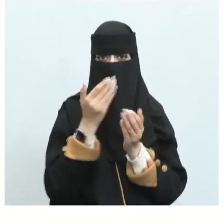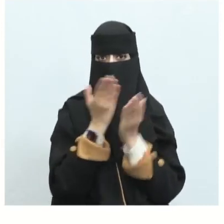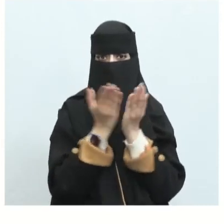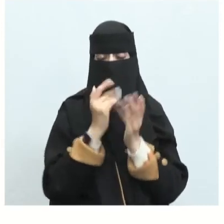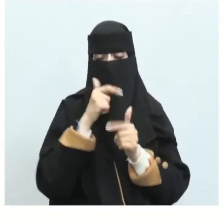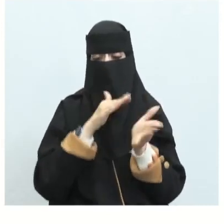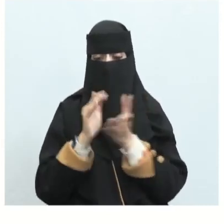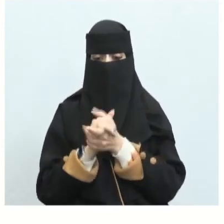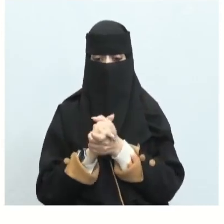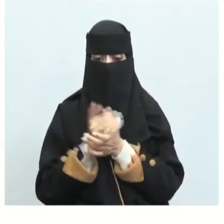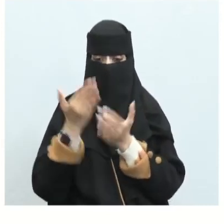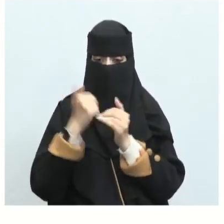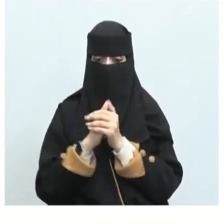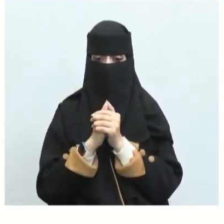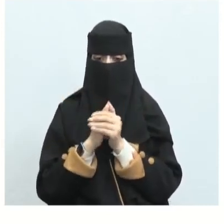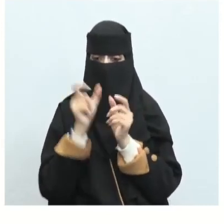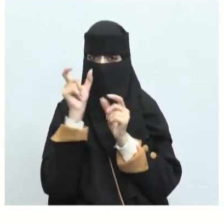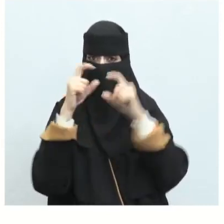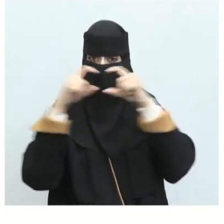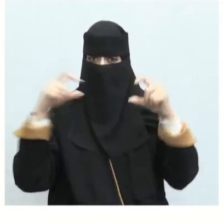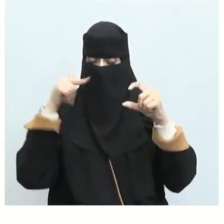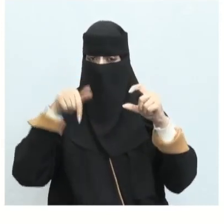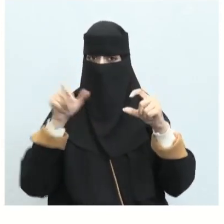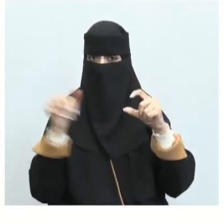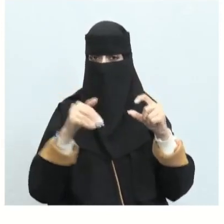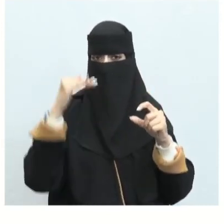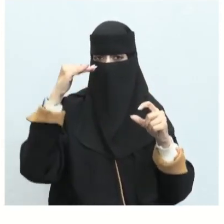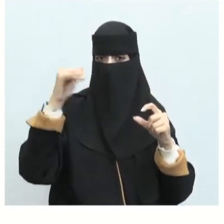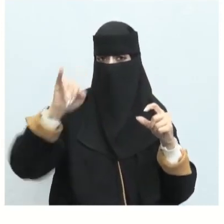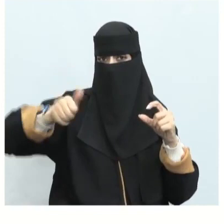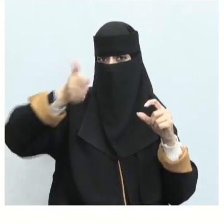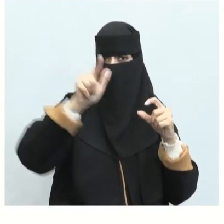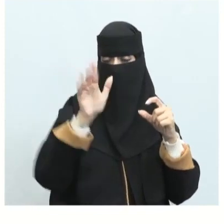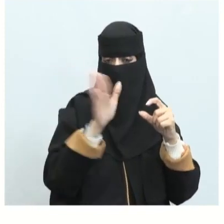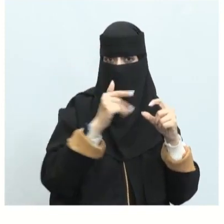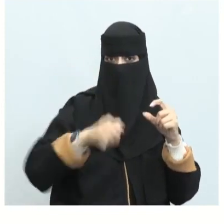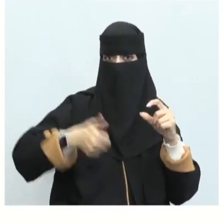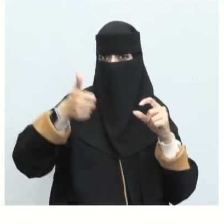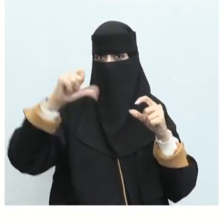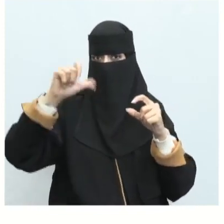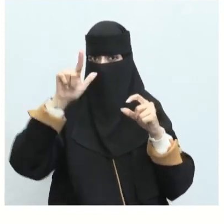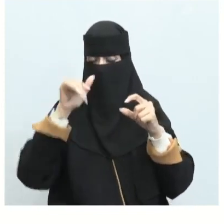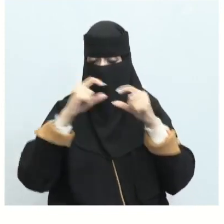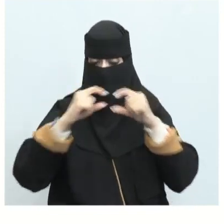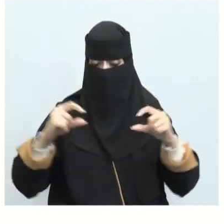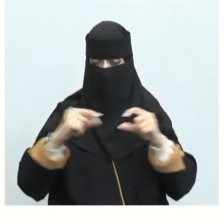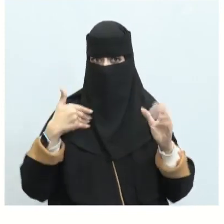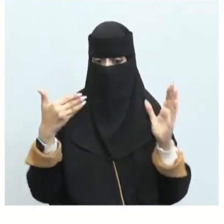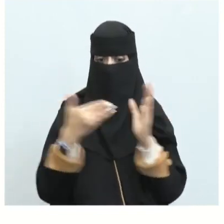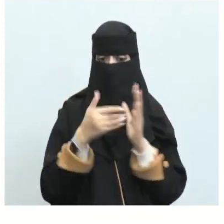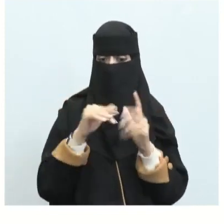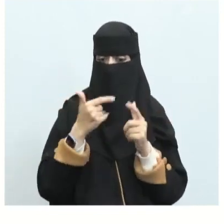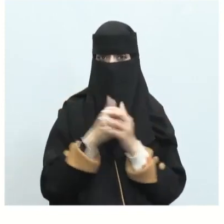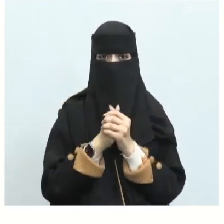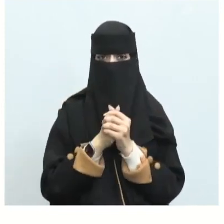الموجودة في البيت قبل الأخير حمالوا ألوية هباطوا أوذية شهادوا أند يهل الجيشي جرار هنا حمالوا ألوية